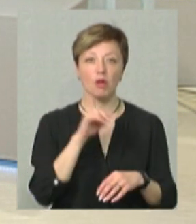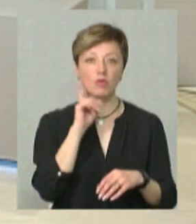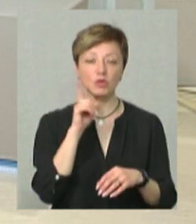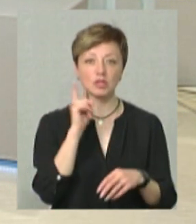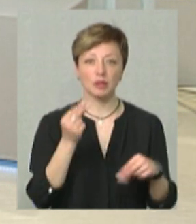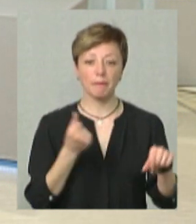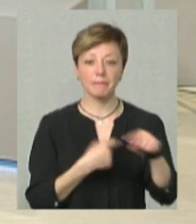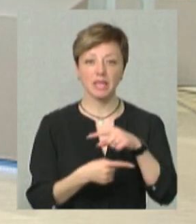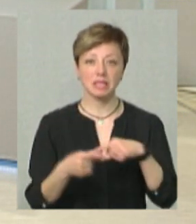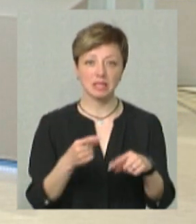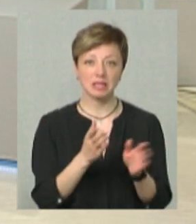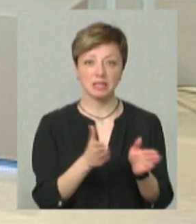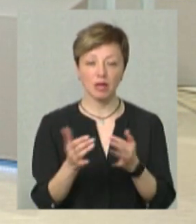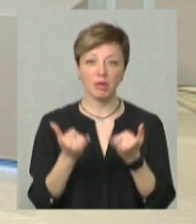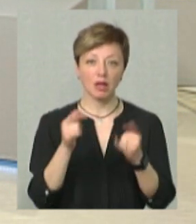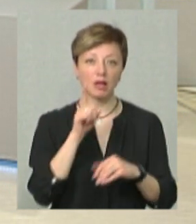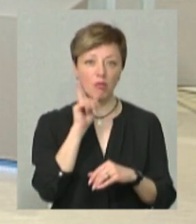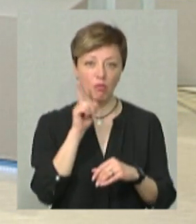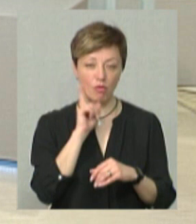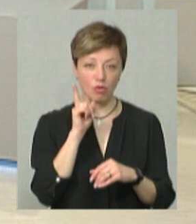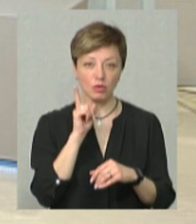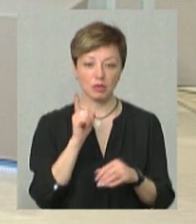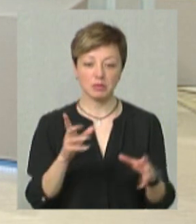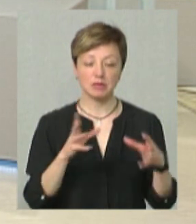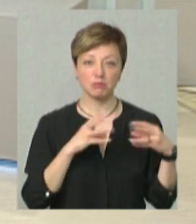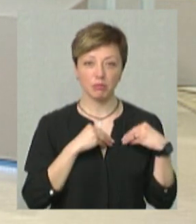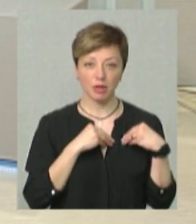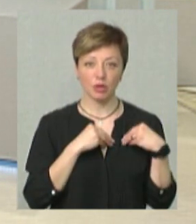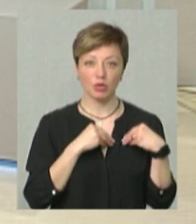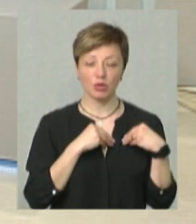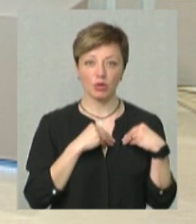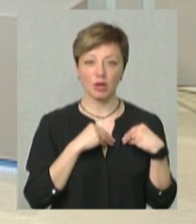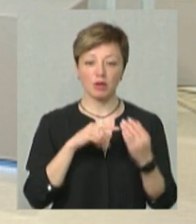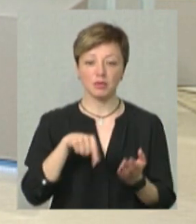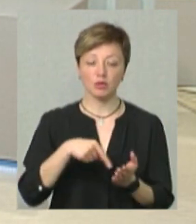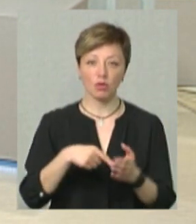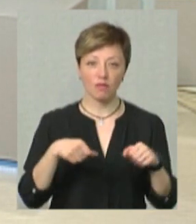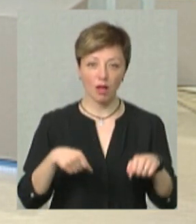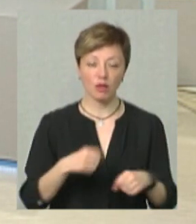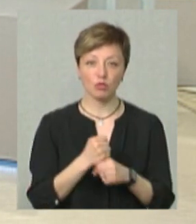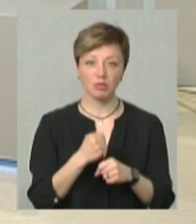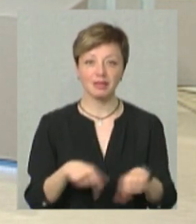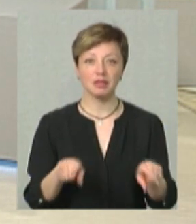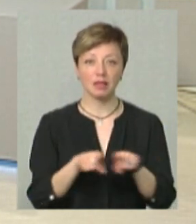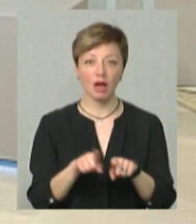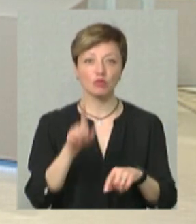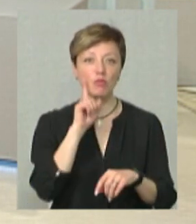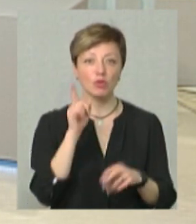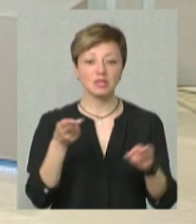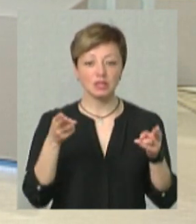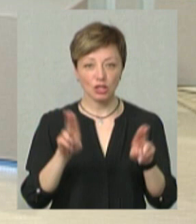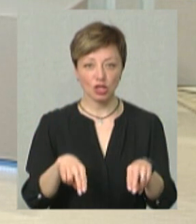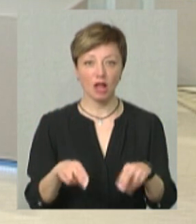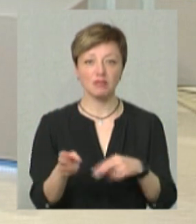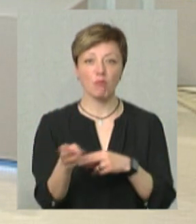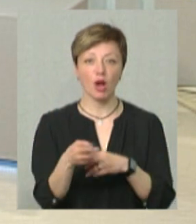-екосистема для молоді. Ми спільно з міською владою робили так, щоб молодь залишалась у